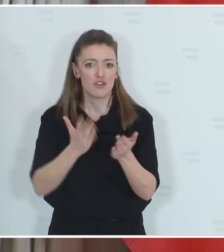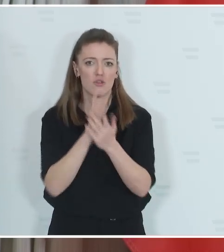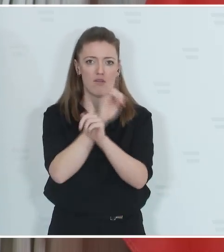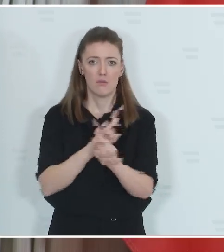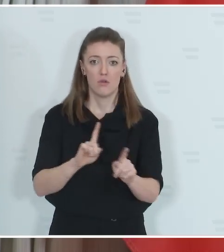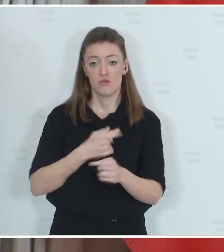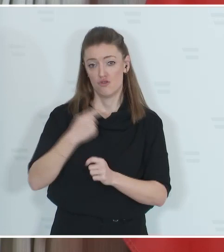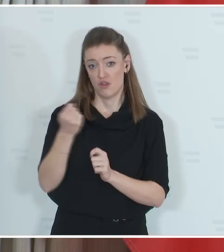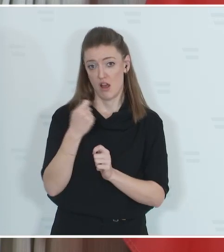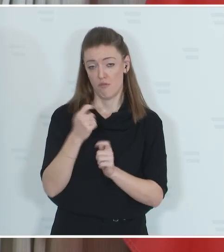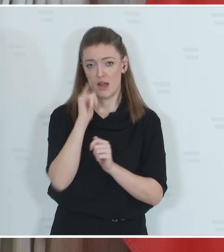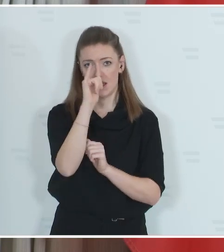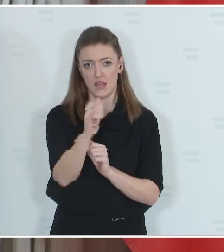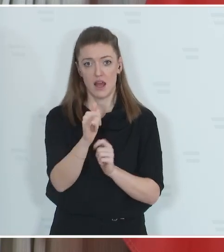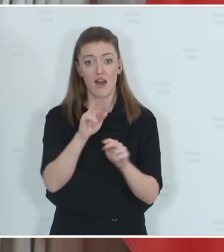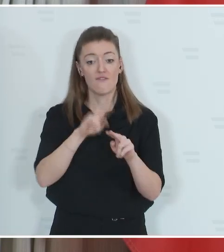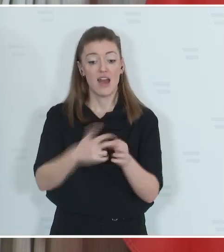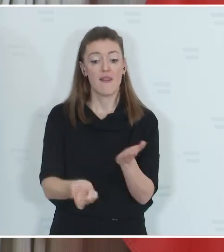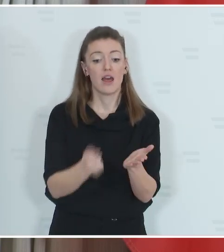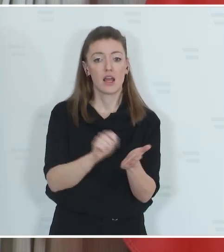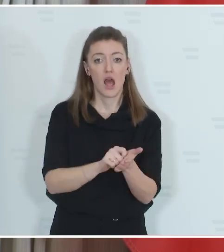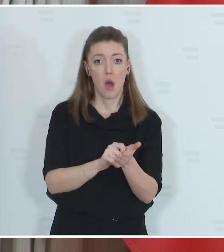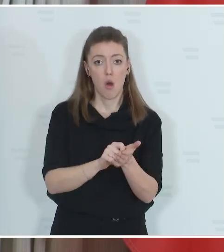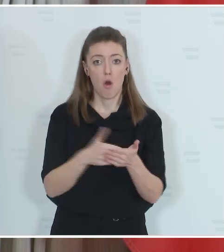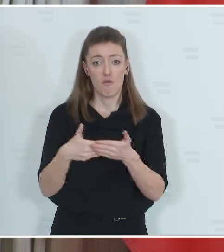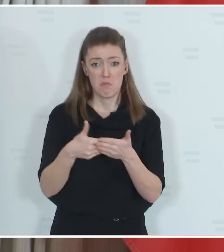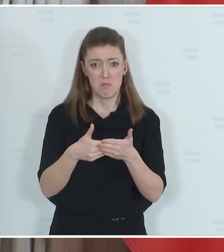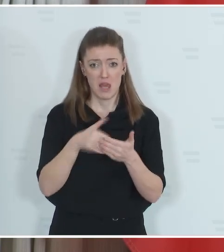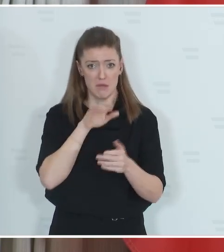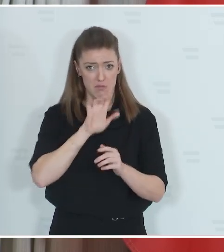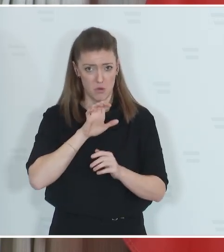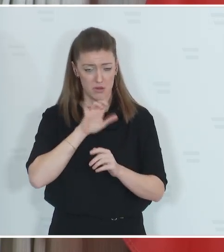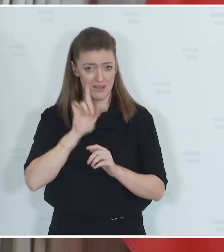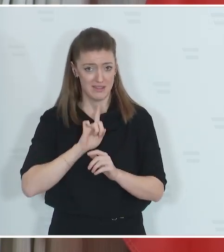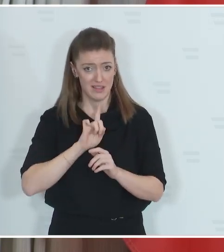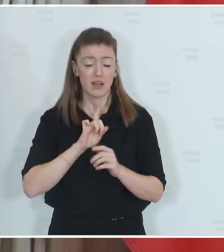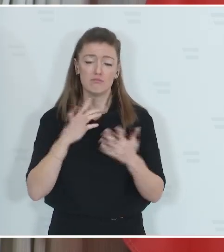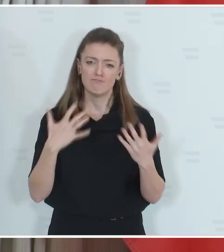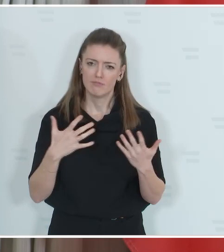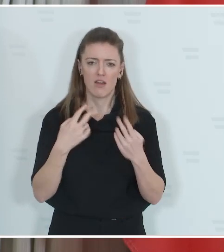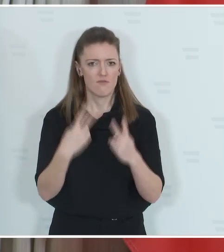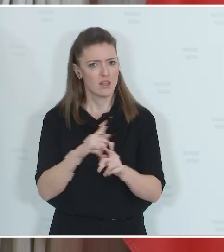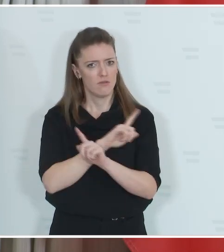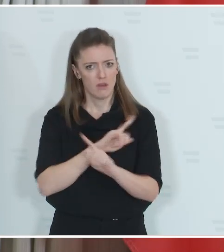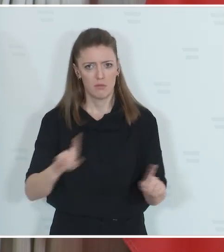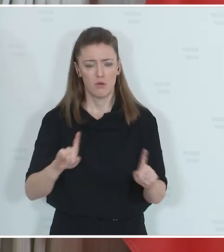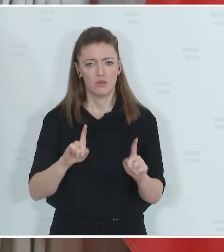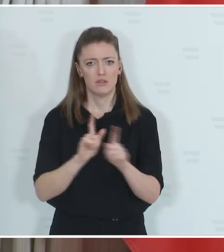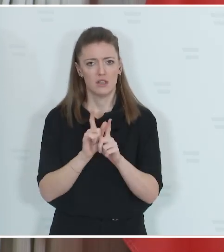der Kauf strafbar. Der Erwerb soll hat Tiere. Das ist wichtig, weil es einfach darum geht,